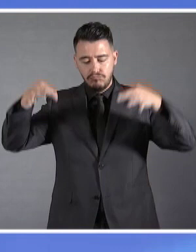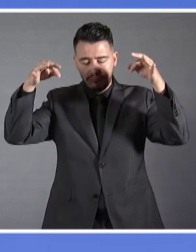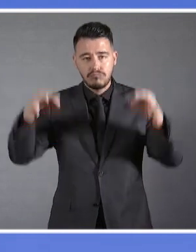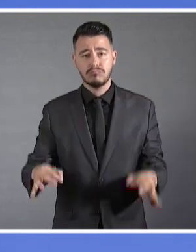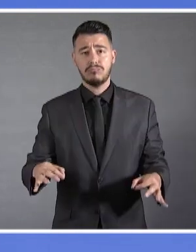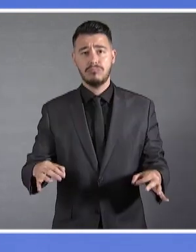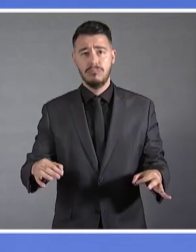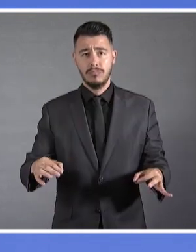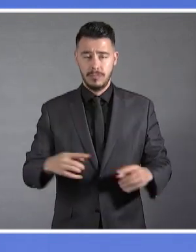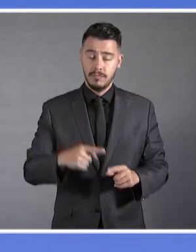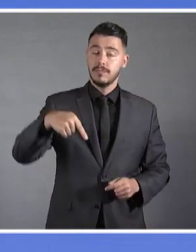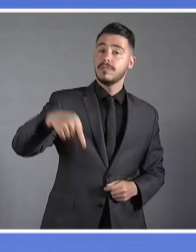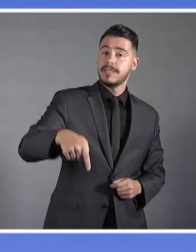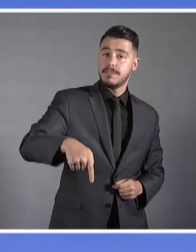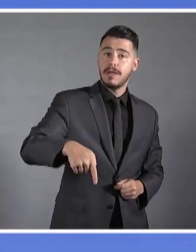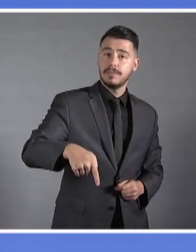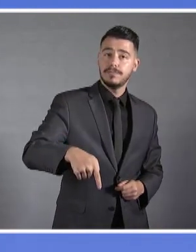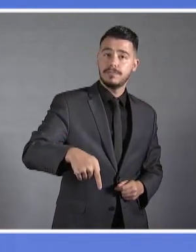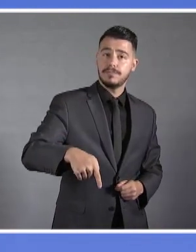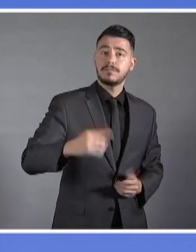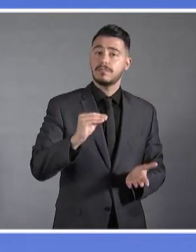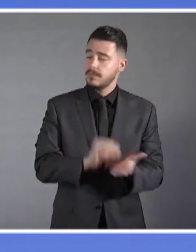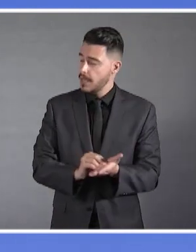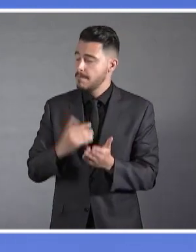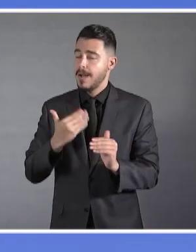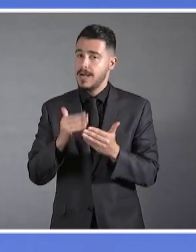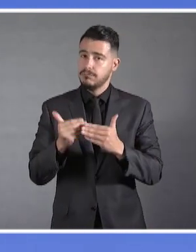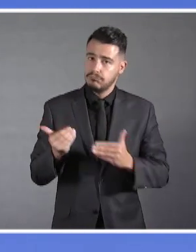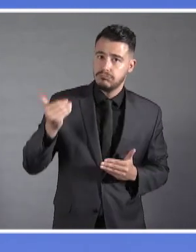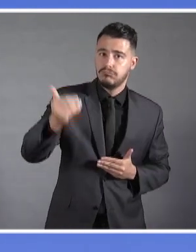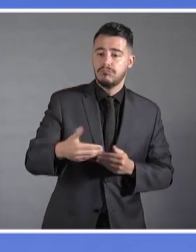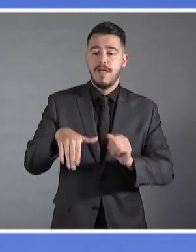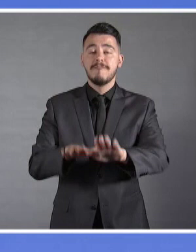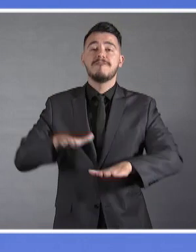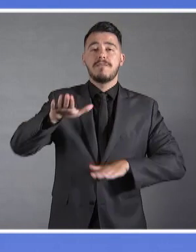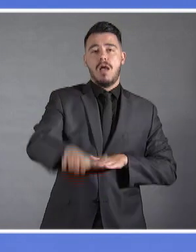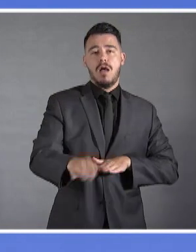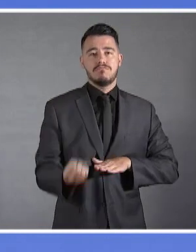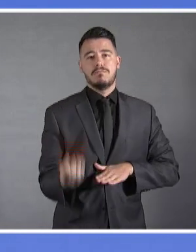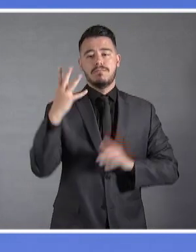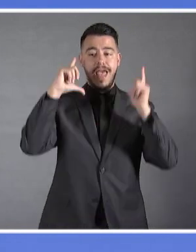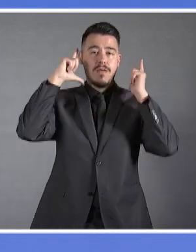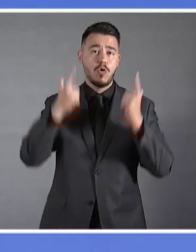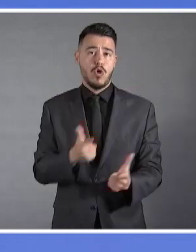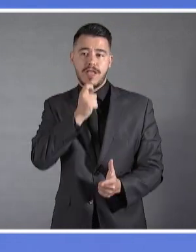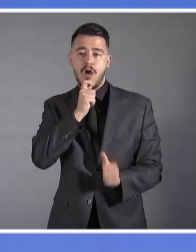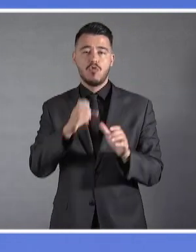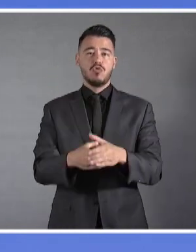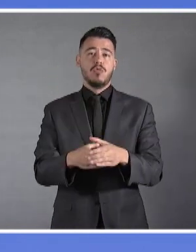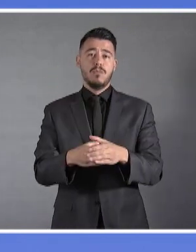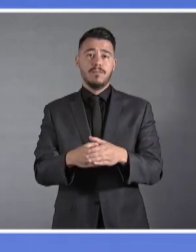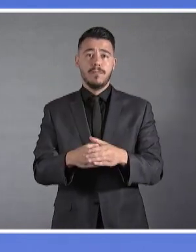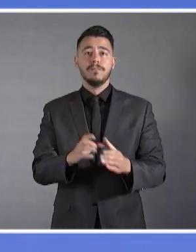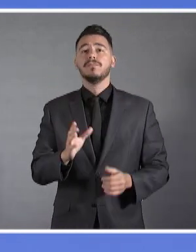Και σήμερα κάνουμε ένα ακόμα βήμα μπροστά, προχωράμε μπροστά, ακυρώνοντας στα μάτια και τη συνείδηση